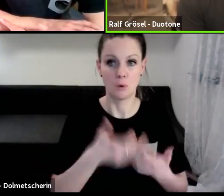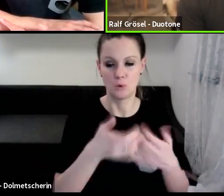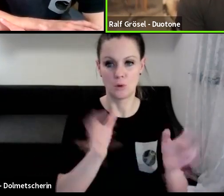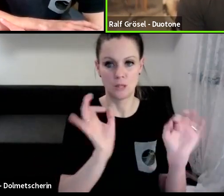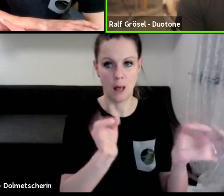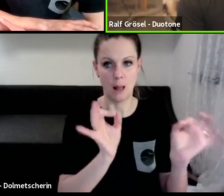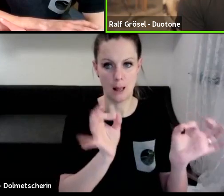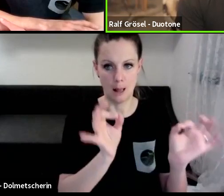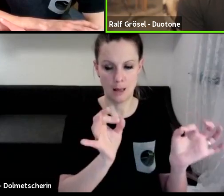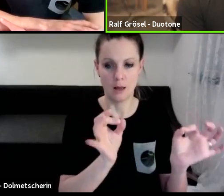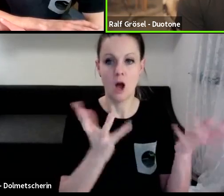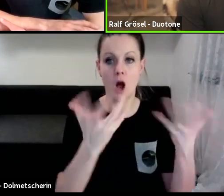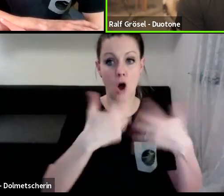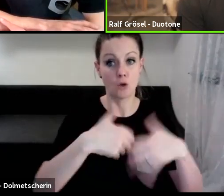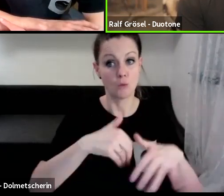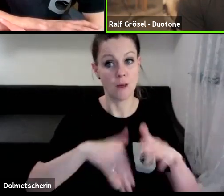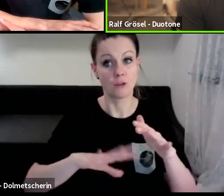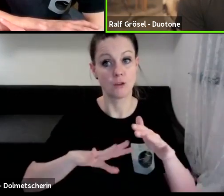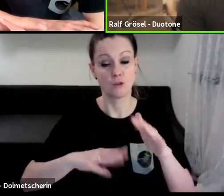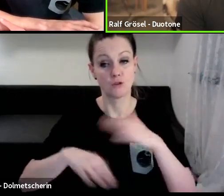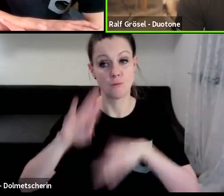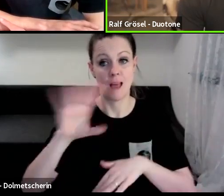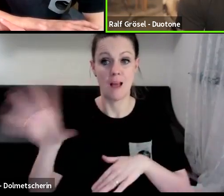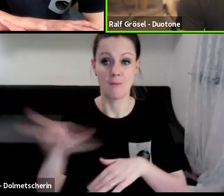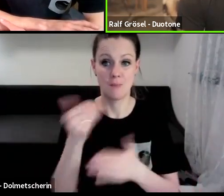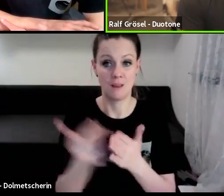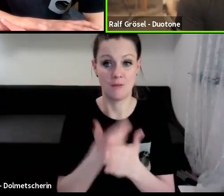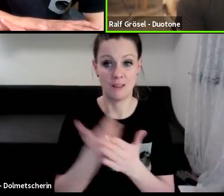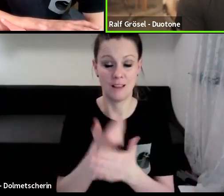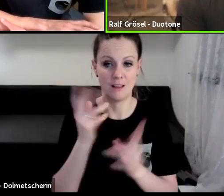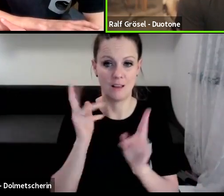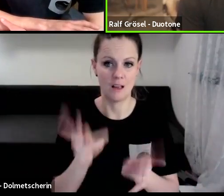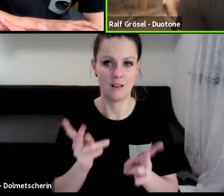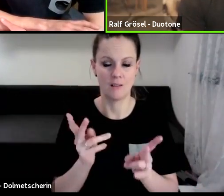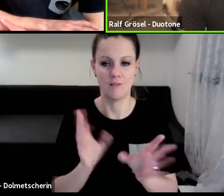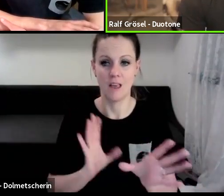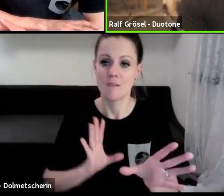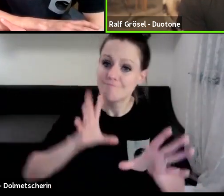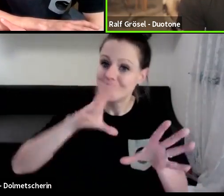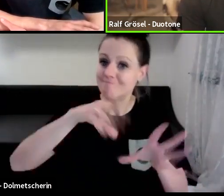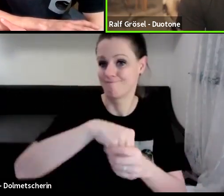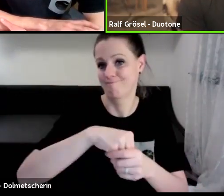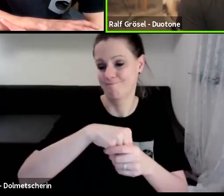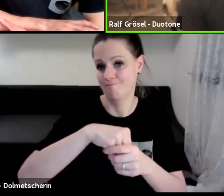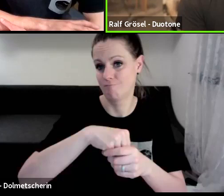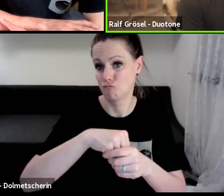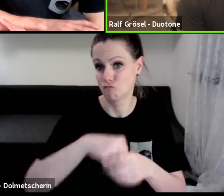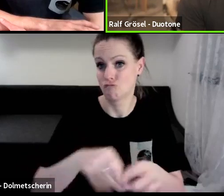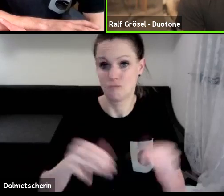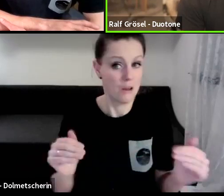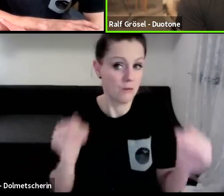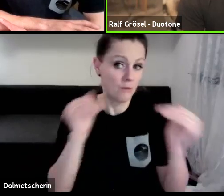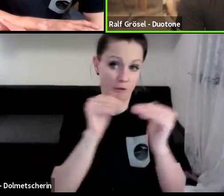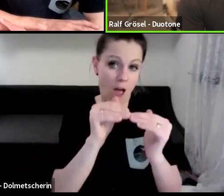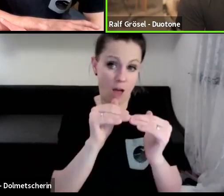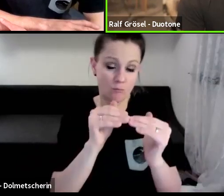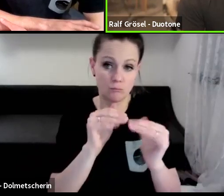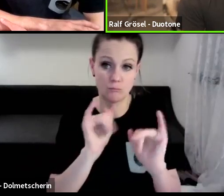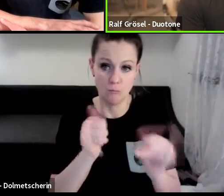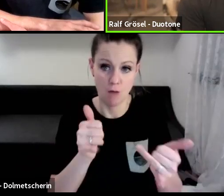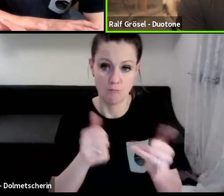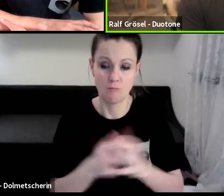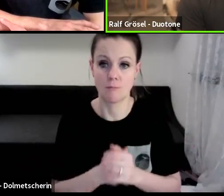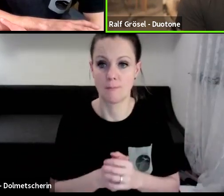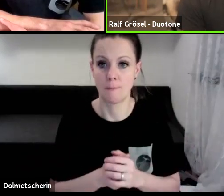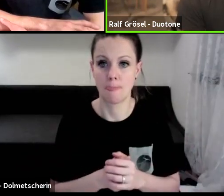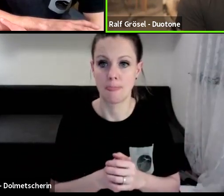umso mehr kannst du auch daran verdienen. Das ist halt eine Kausalität, das ist eine Art von Partizipieren, das gerechtfertigt ist und ich kann mich